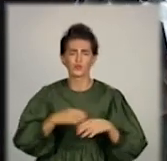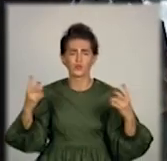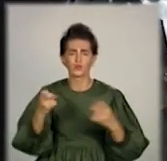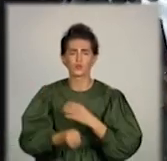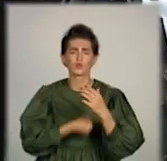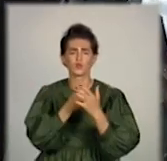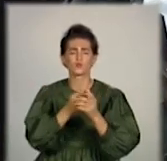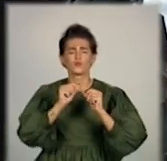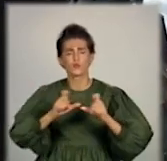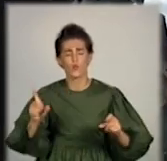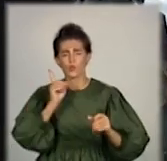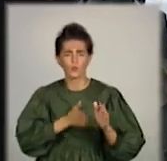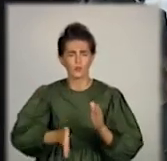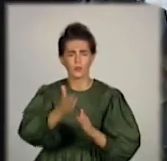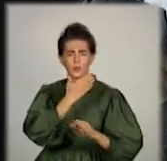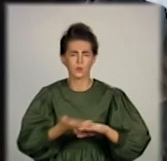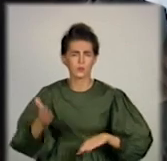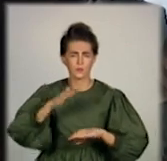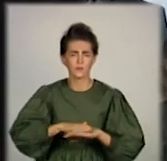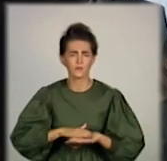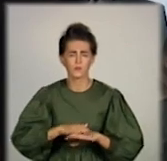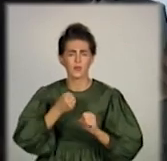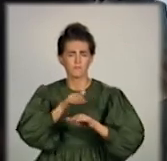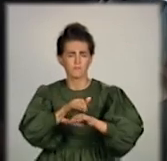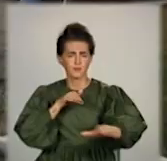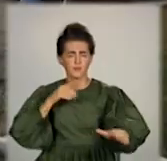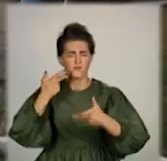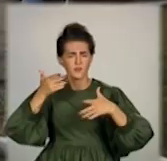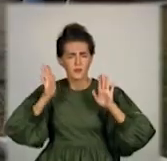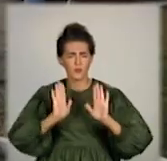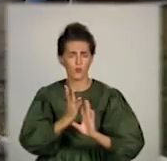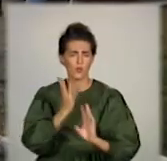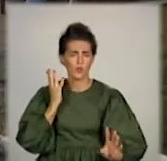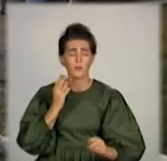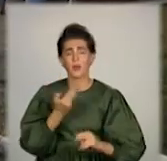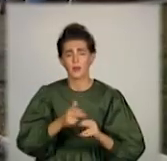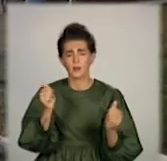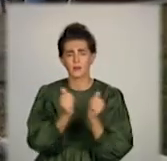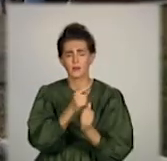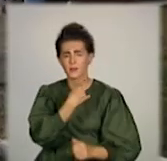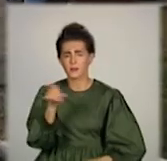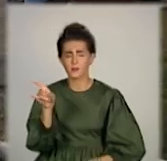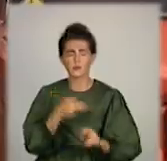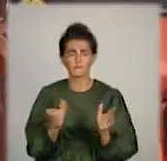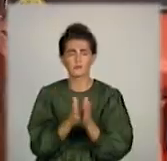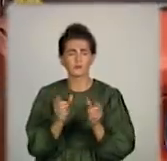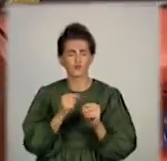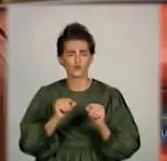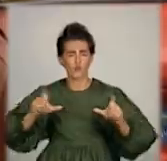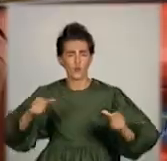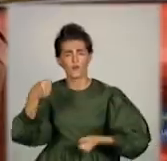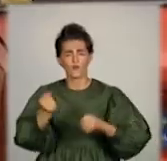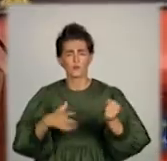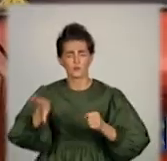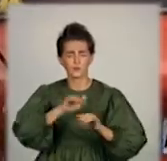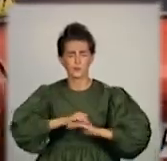школи, дуже важко. Такі пробки везде. Біля колишнього кінотеатру «Мир» поруч зі школою автівки кидають